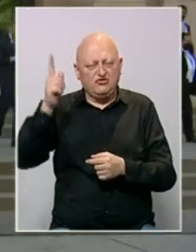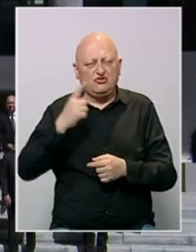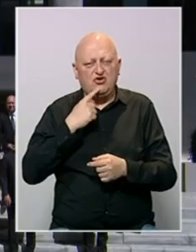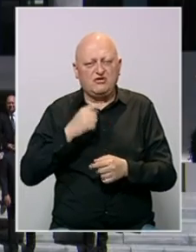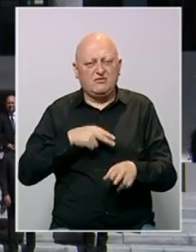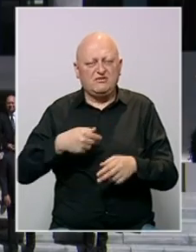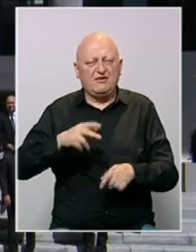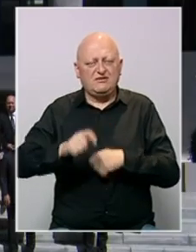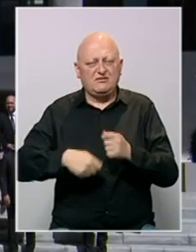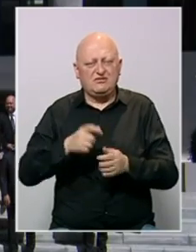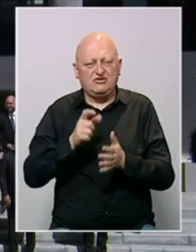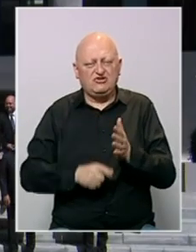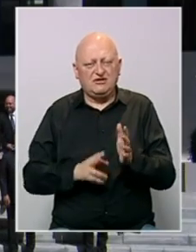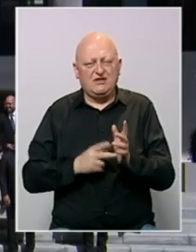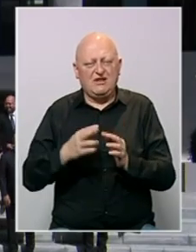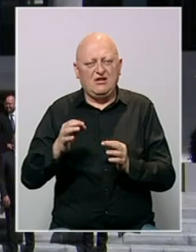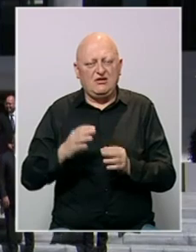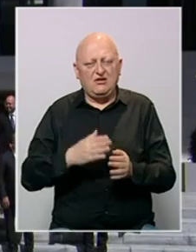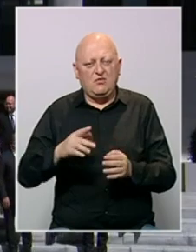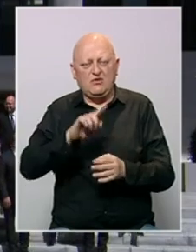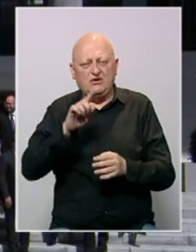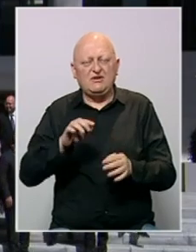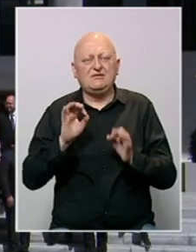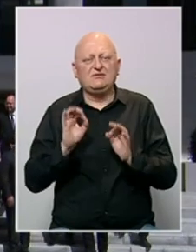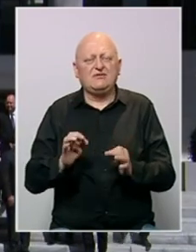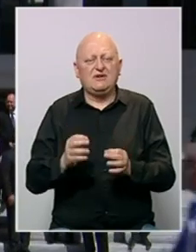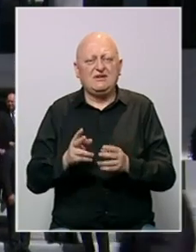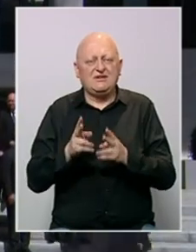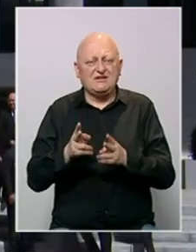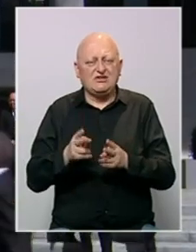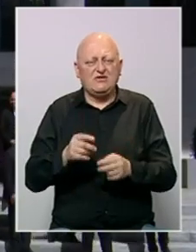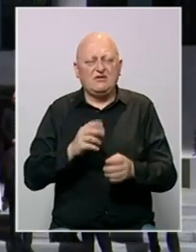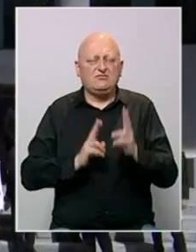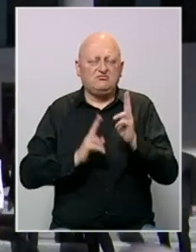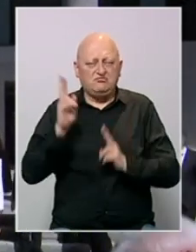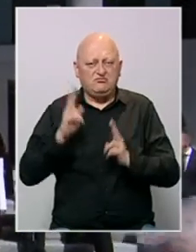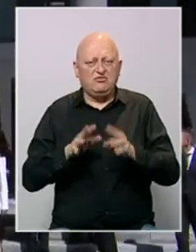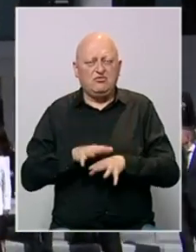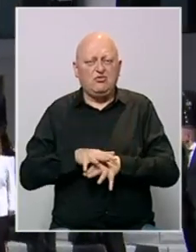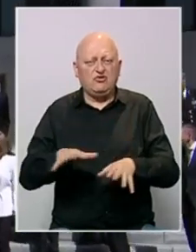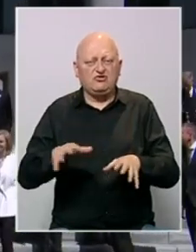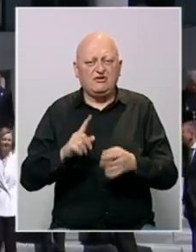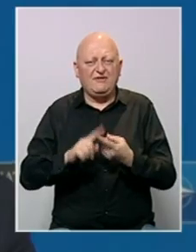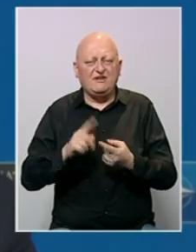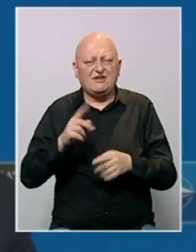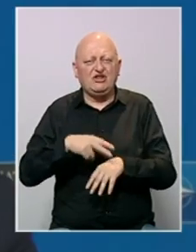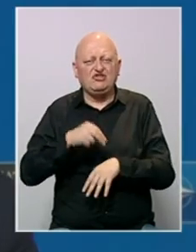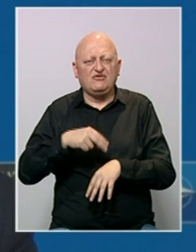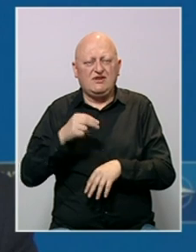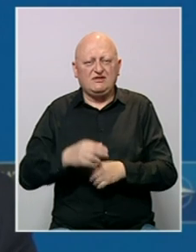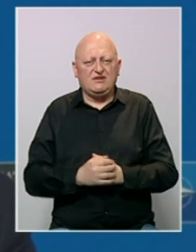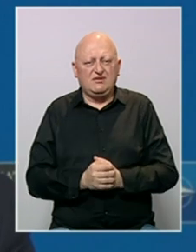ministri vanskih poslova zemalja članica NATO-a, pored pitanja sigurnosnih izazova, raspravljali i o proširenju na Finsku i Švedsku.